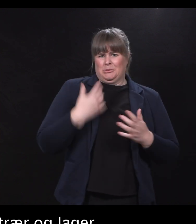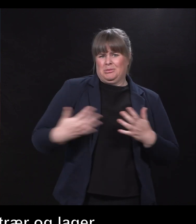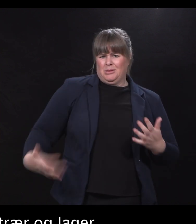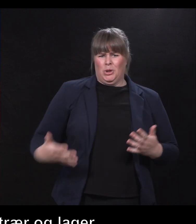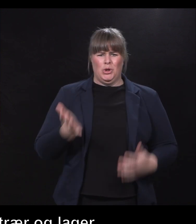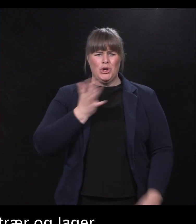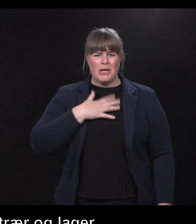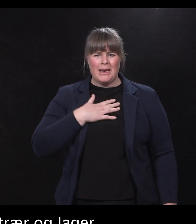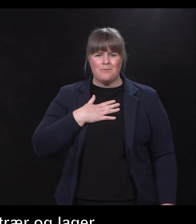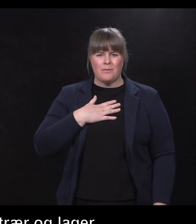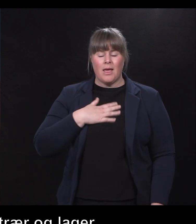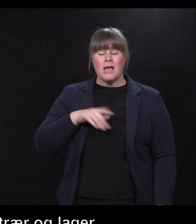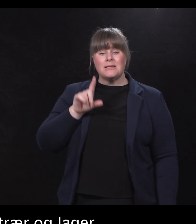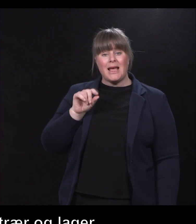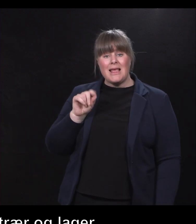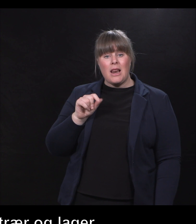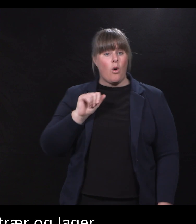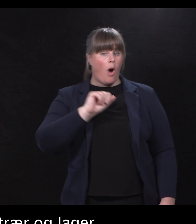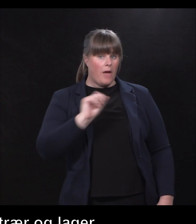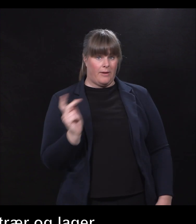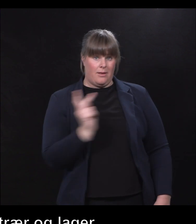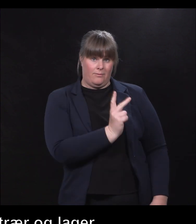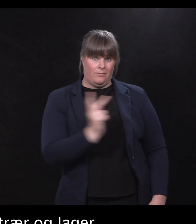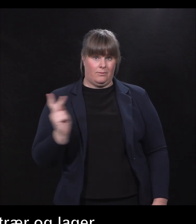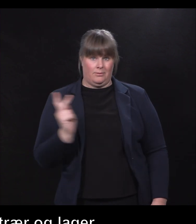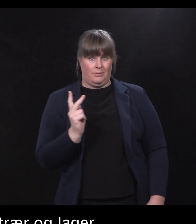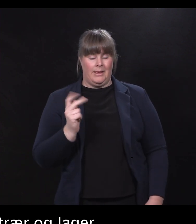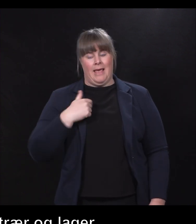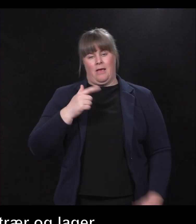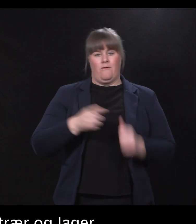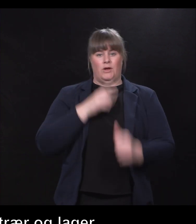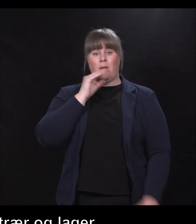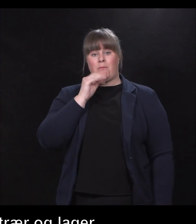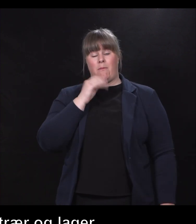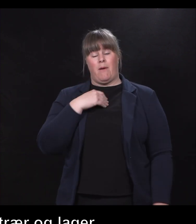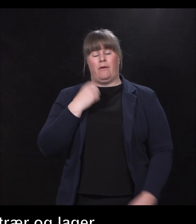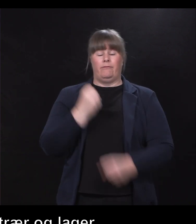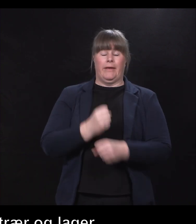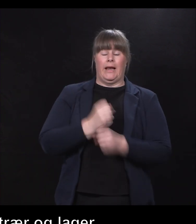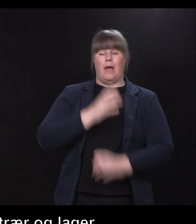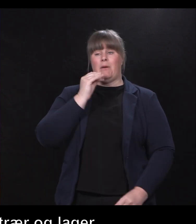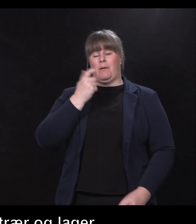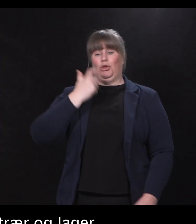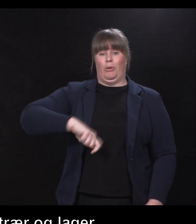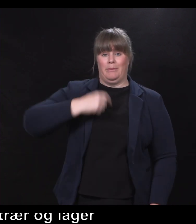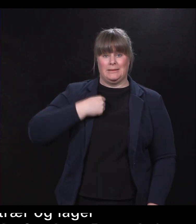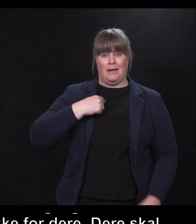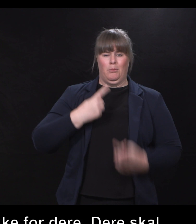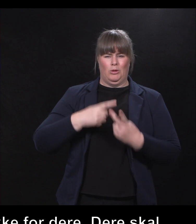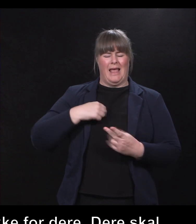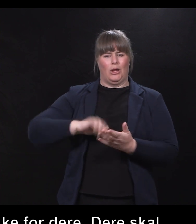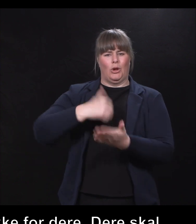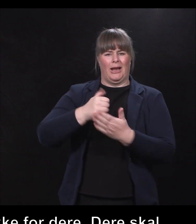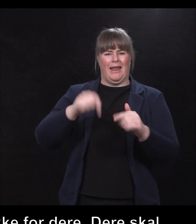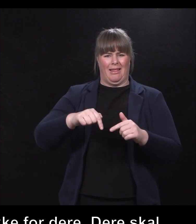Dette er Sahil, og dette er Adrian. De skal dere få høre mer fra når jeg er ferdig med å bable. Jeg er jo den store bablen i livslaget, og så er grunnleggeren av det, så derfor er det liksom jeg som